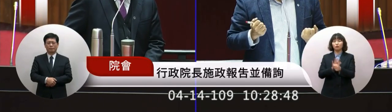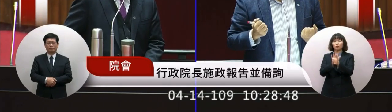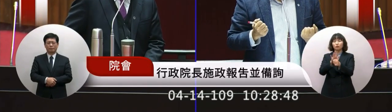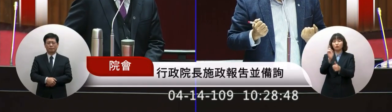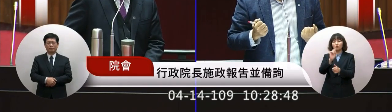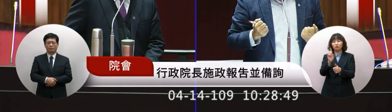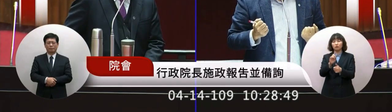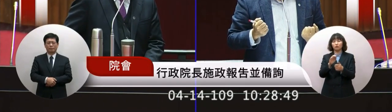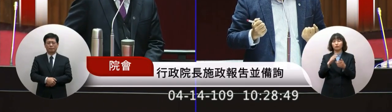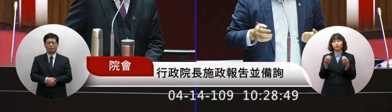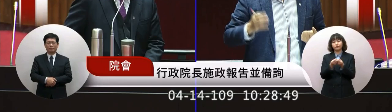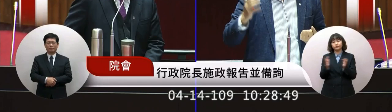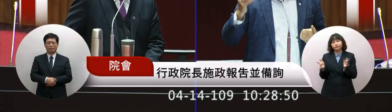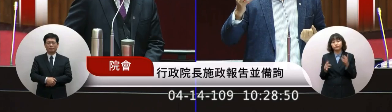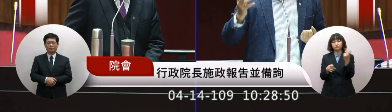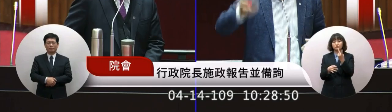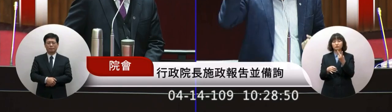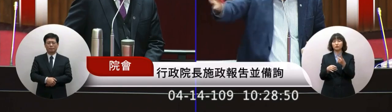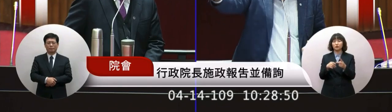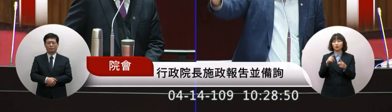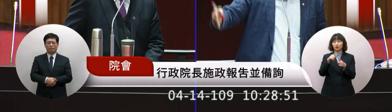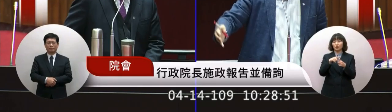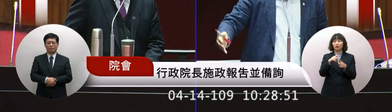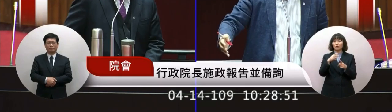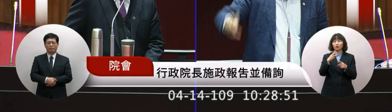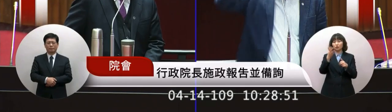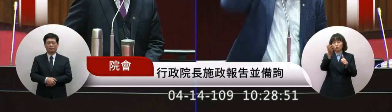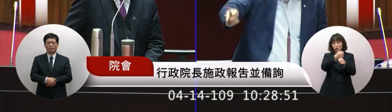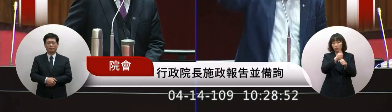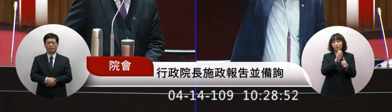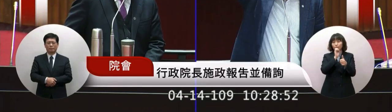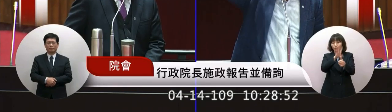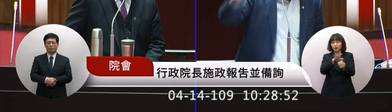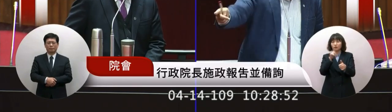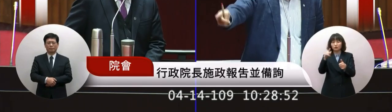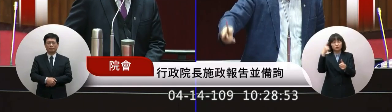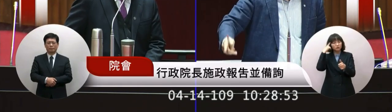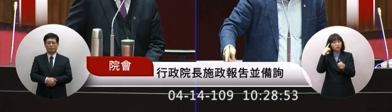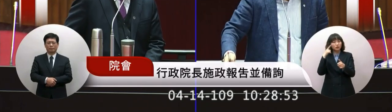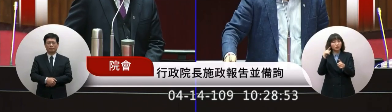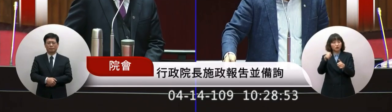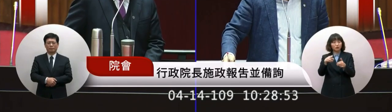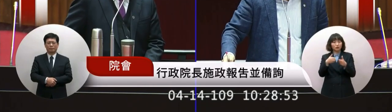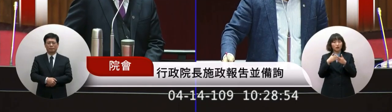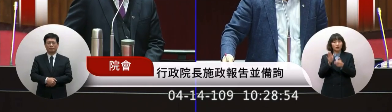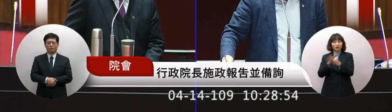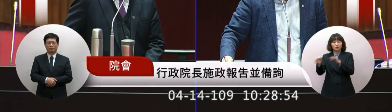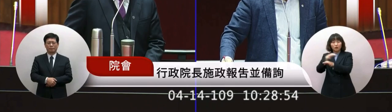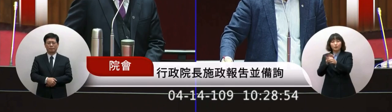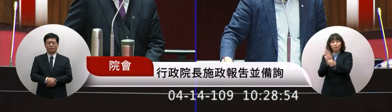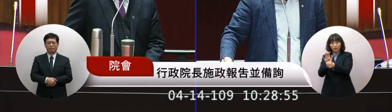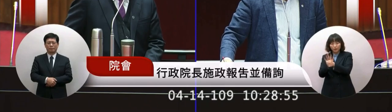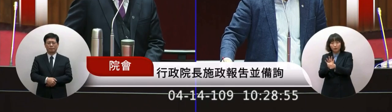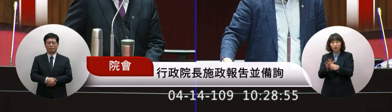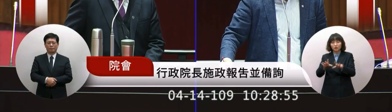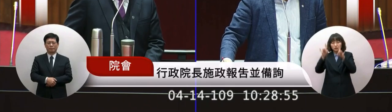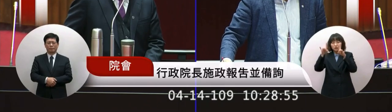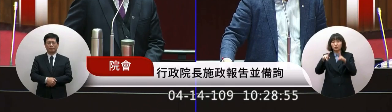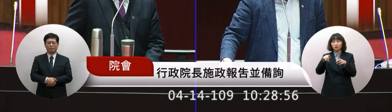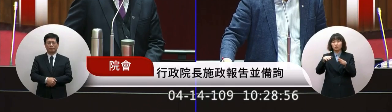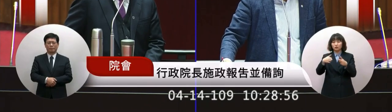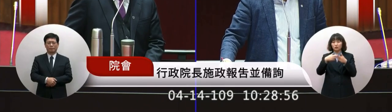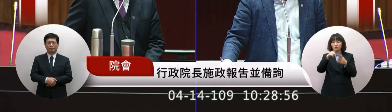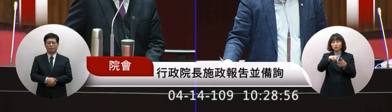碰到一個兩難的問題 他說紓困我們要紓困是不是 發單一定要叫 待